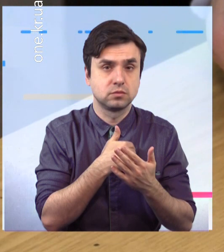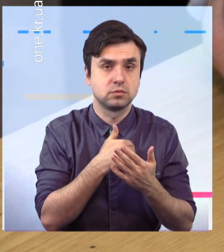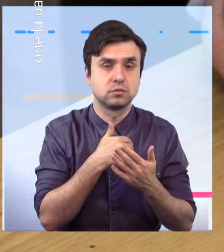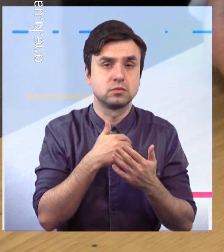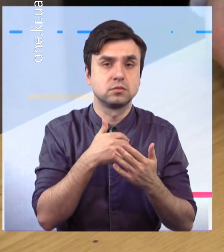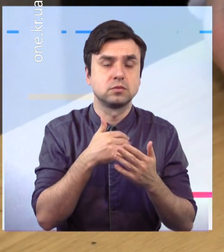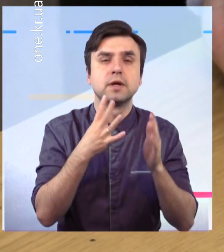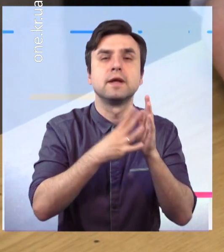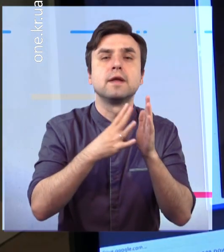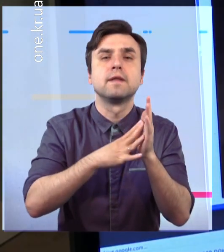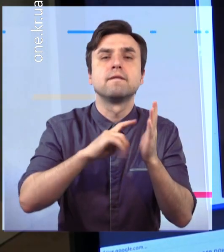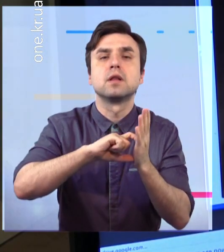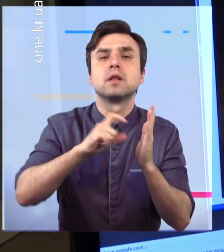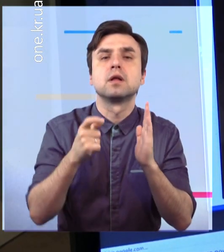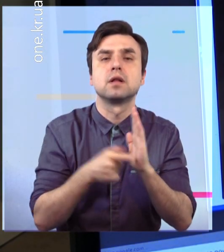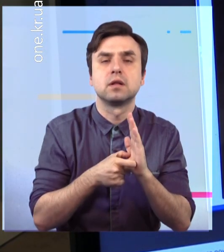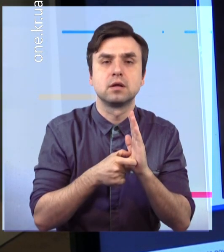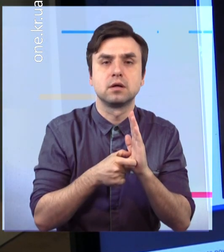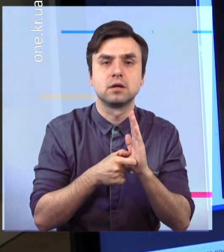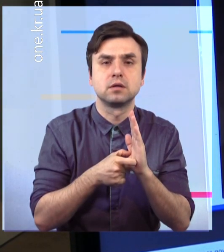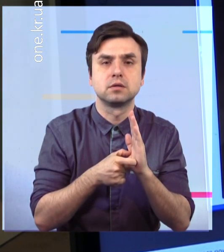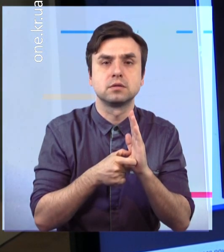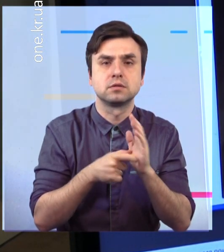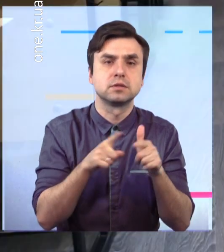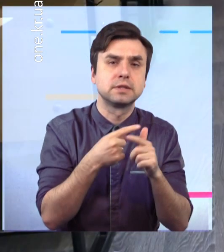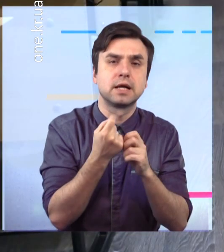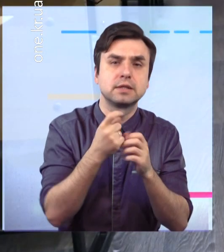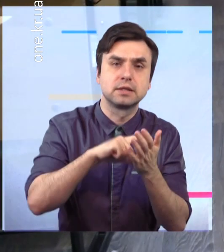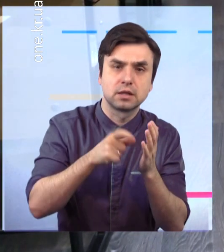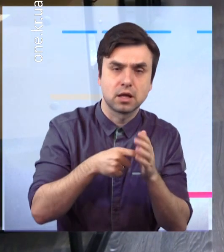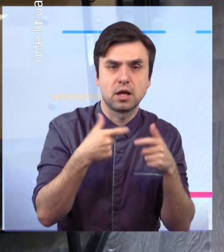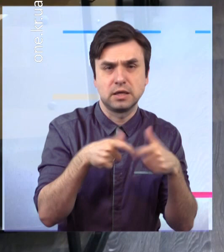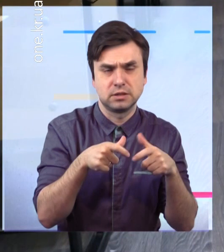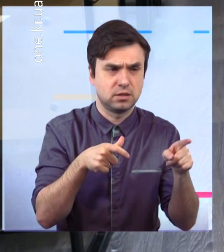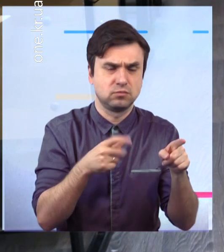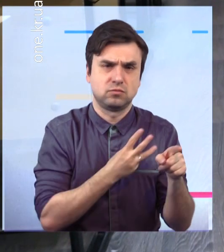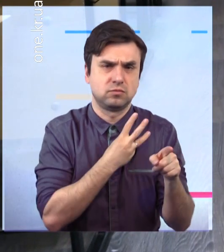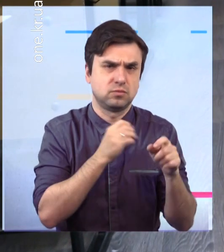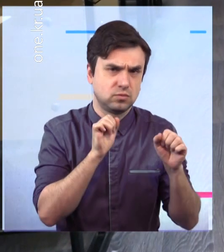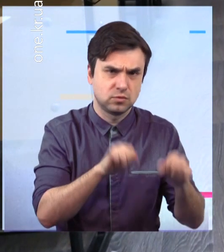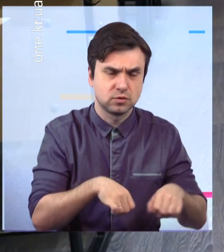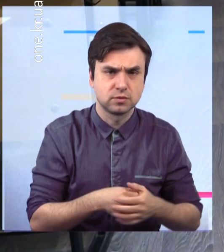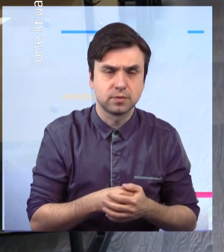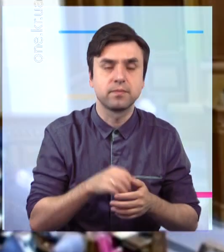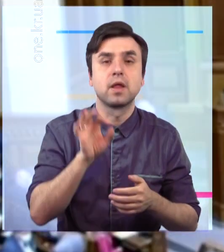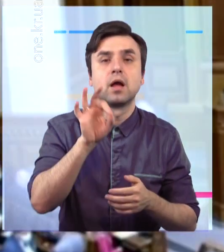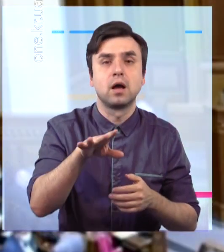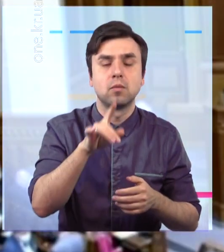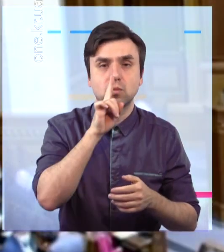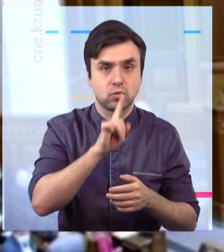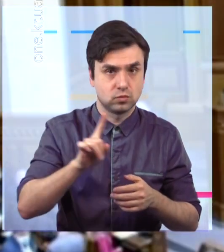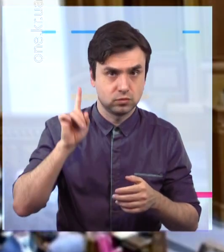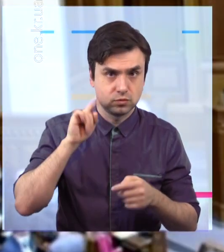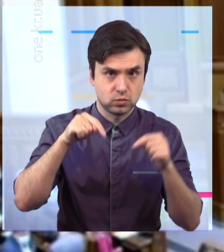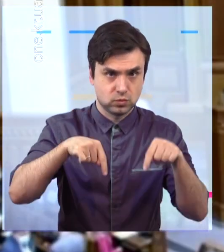ДПА у формі ЗНО. Нагадаю, минулого року через епідемію коронавірусу вже скасовували обов